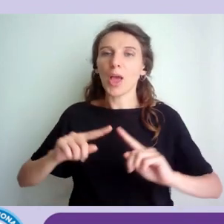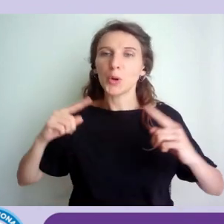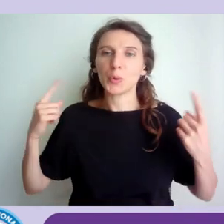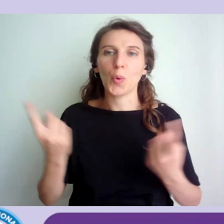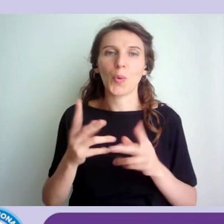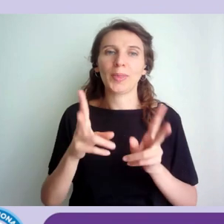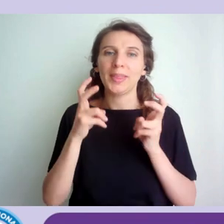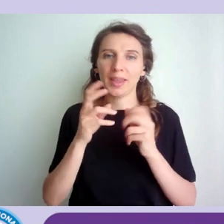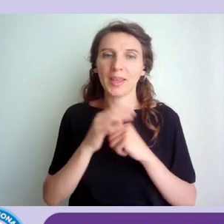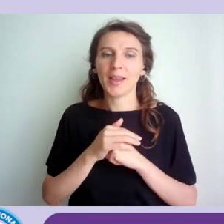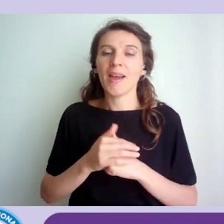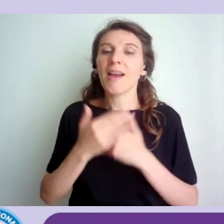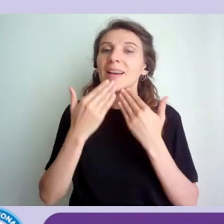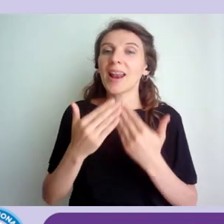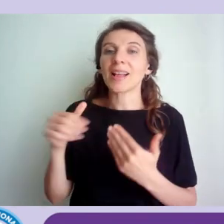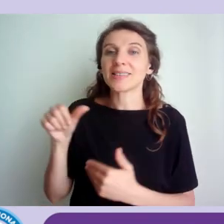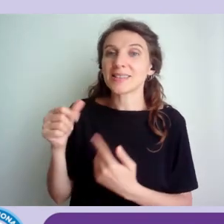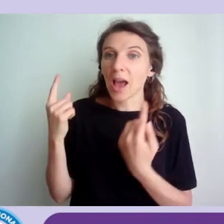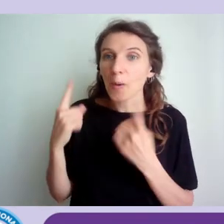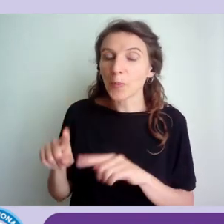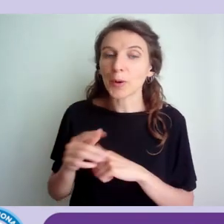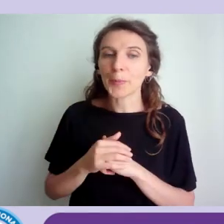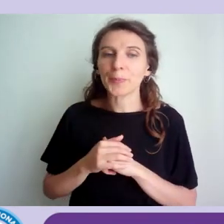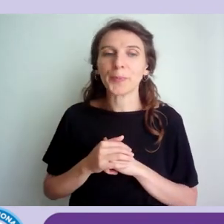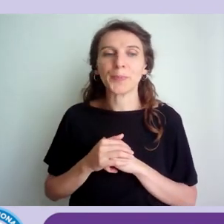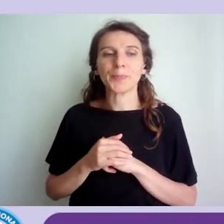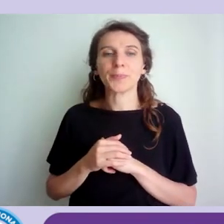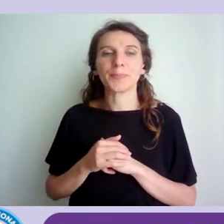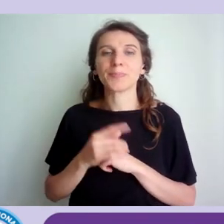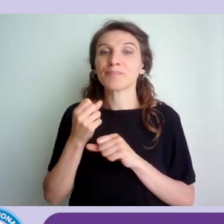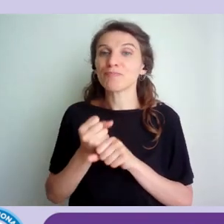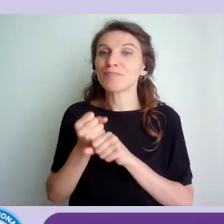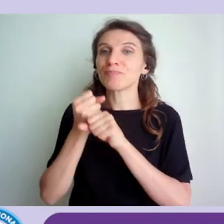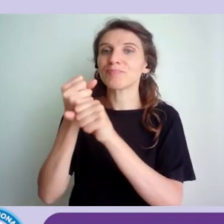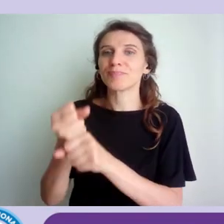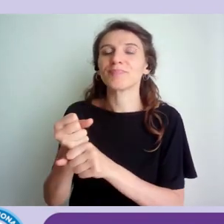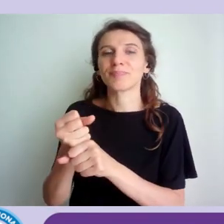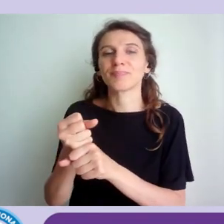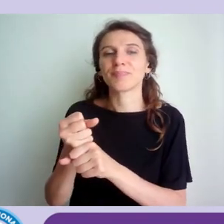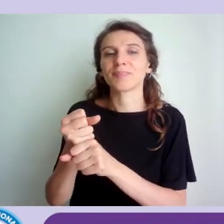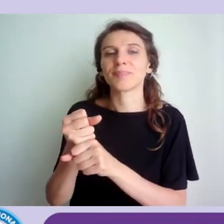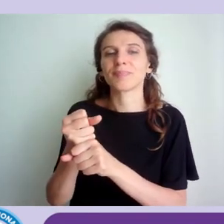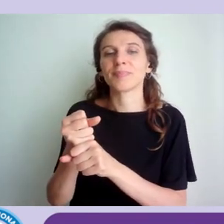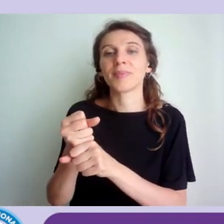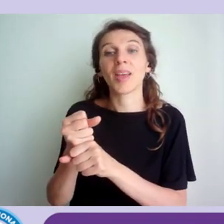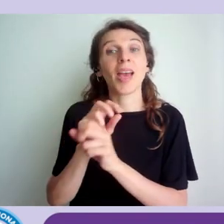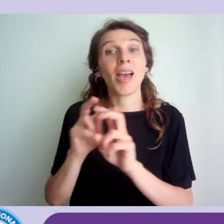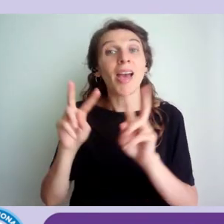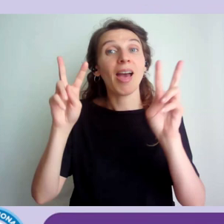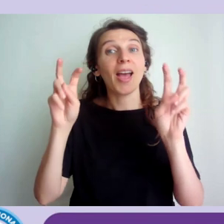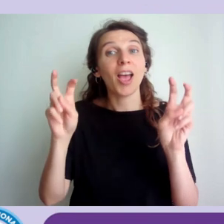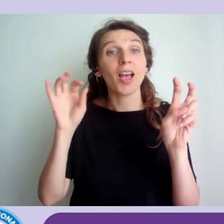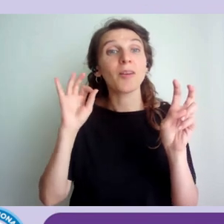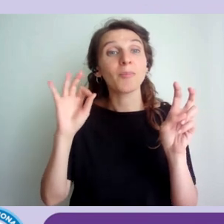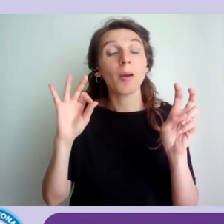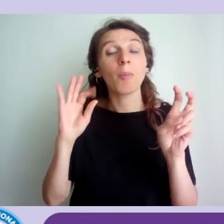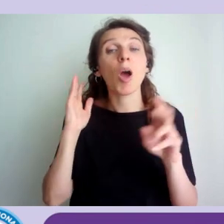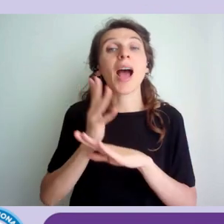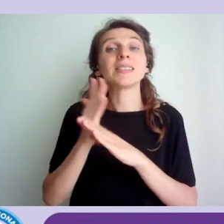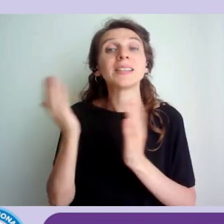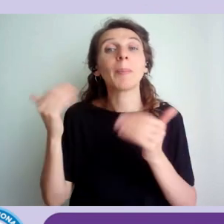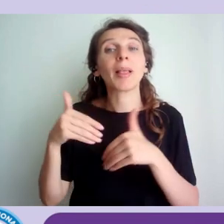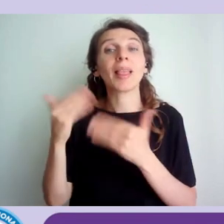ringrazio sauro per questo e ti lascio la parola lasciandoti un tema che è proprio legato alle accessibility day